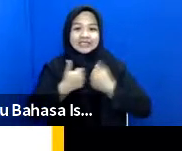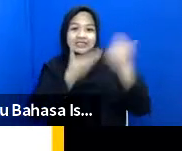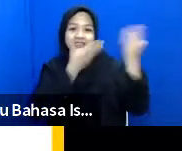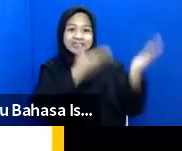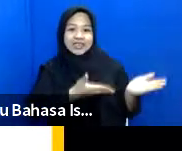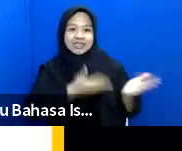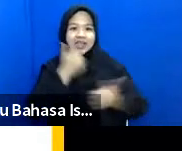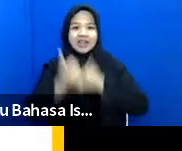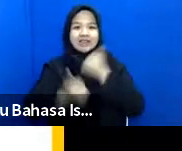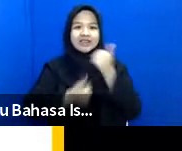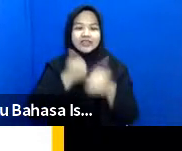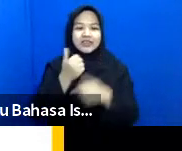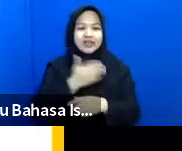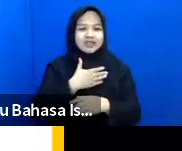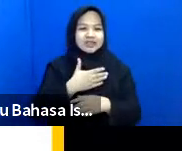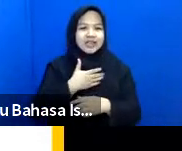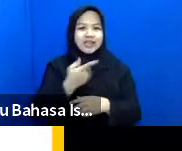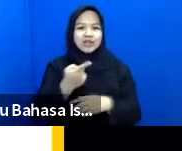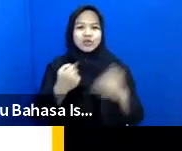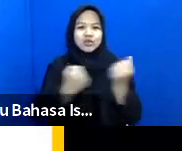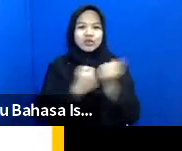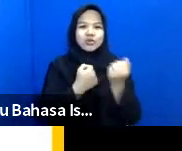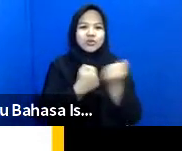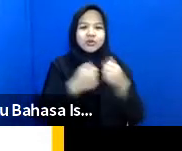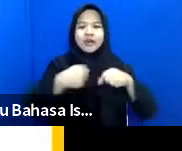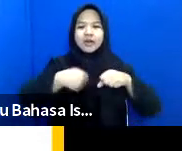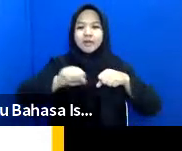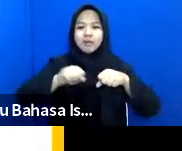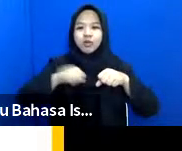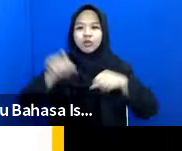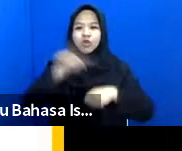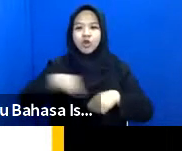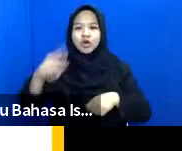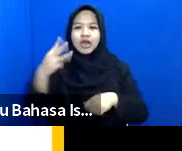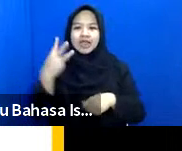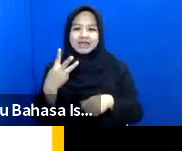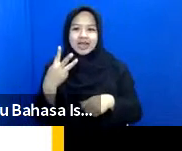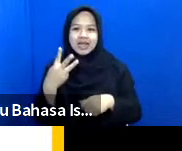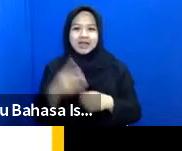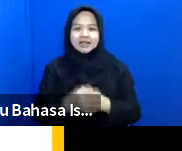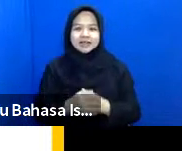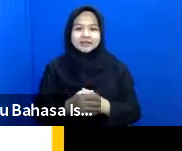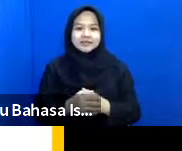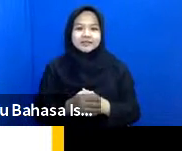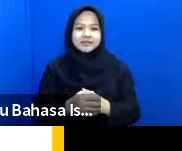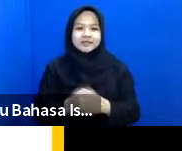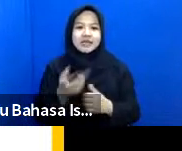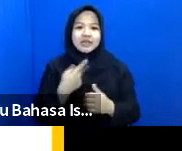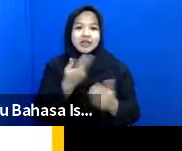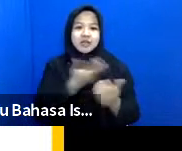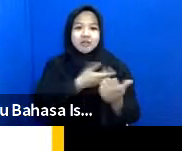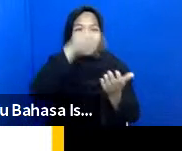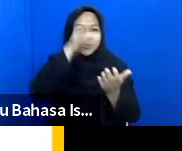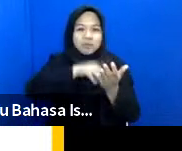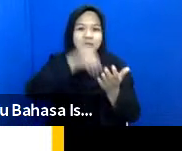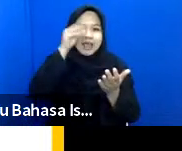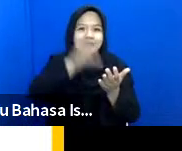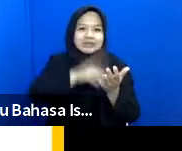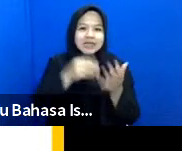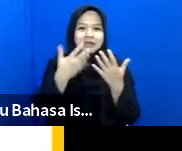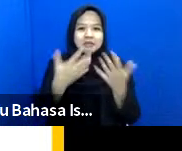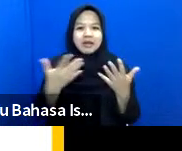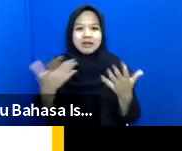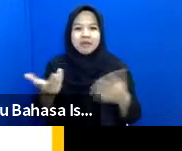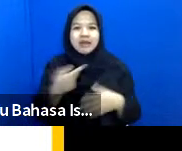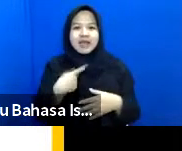aktivitas saya itu sangat didukung oleh motor ruda 3 saya nah selanjutnya kita akan belajar terkait dengan bagaimana